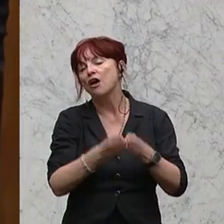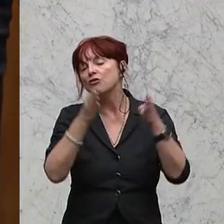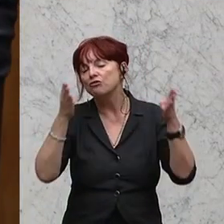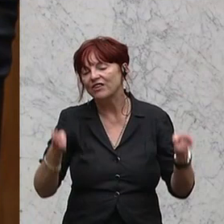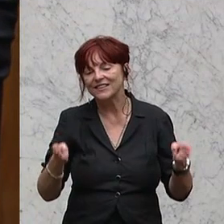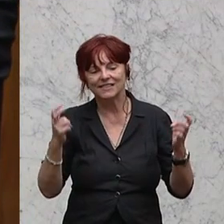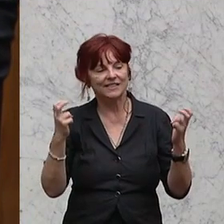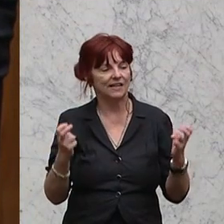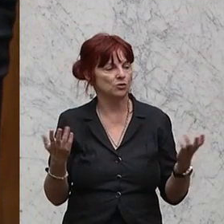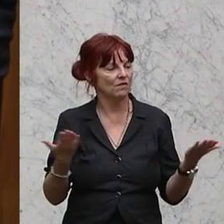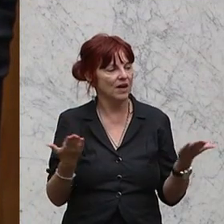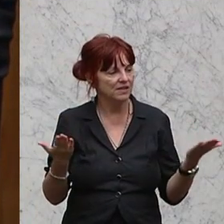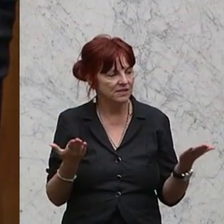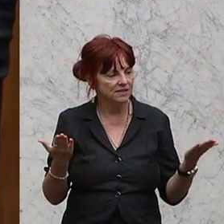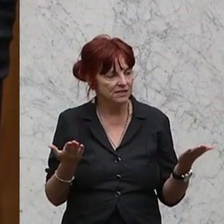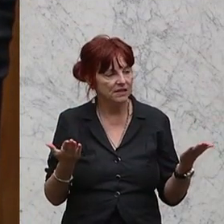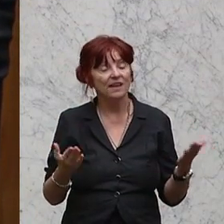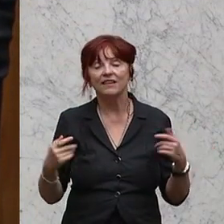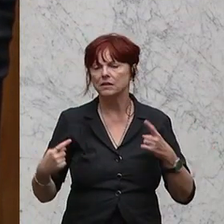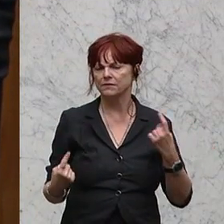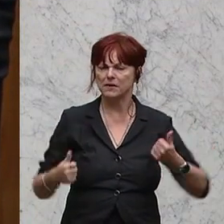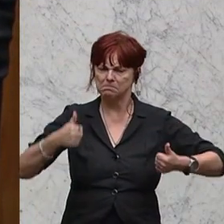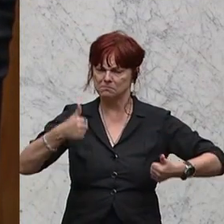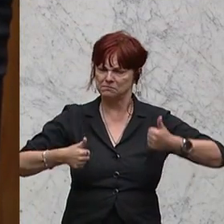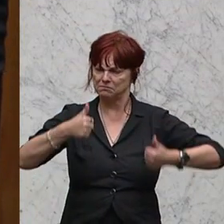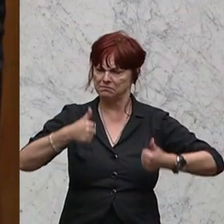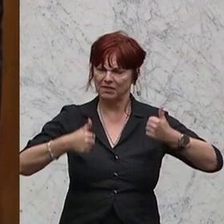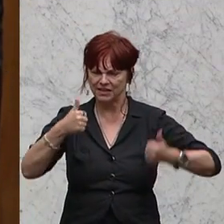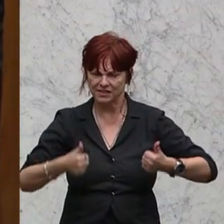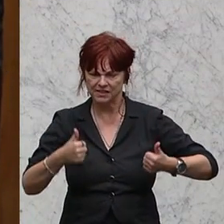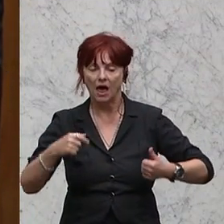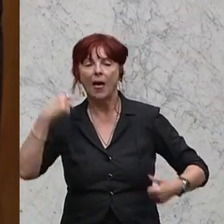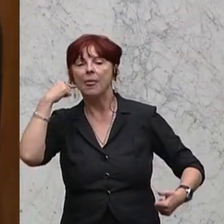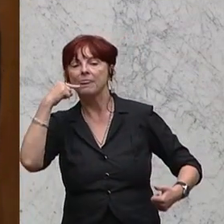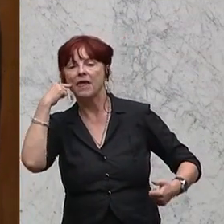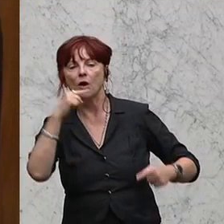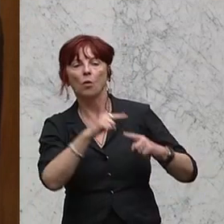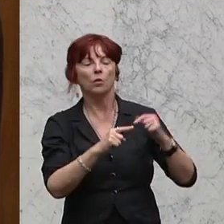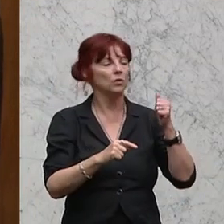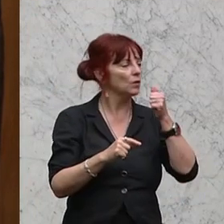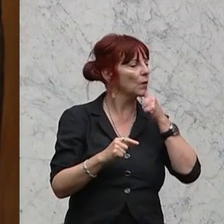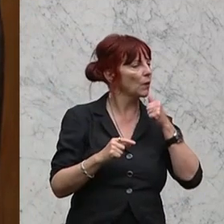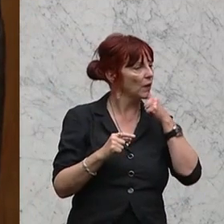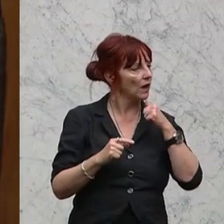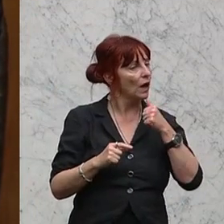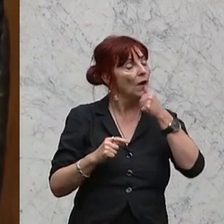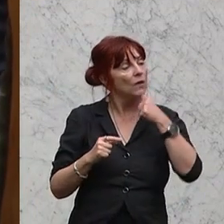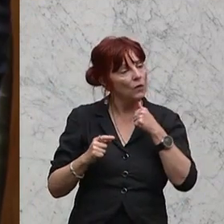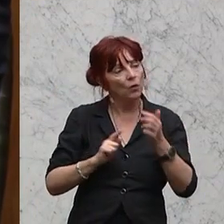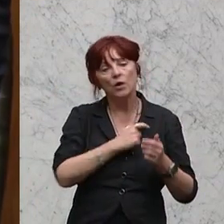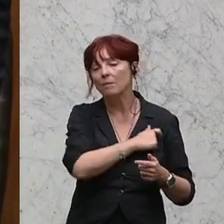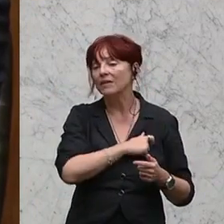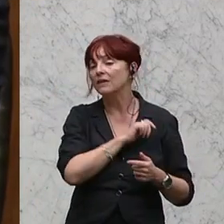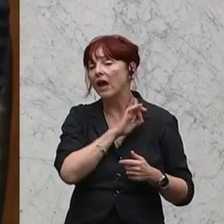in Wahrheit um ein Match NEOS gegen Grüne. Weil sich die Grünen hier in den Verhandlungen wirklich sehr kooperativ